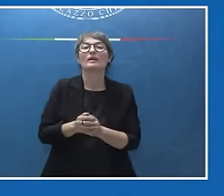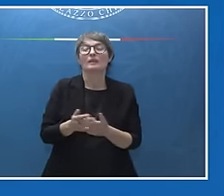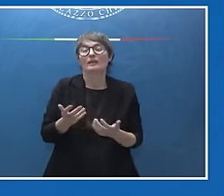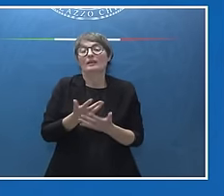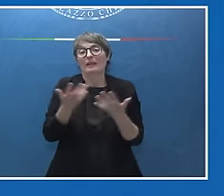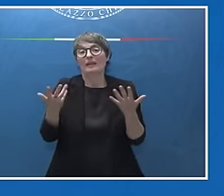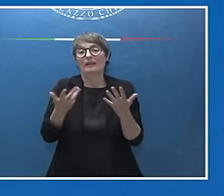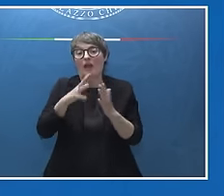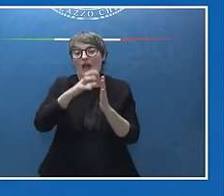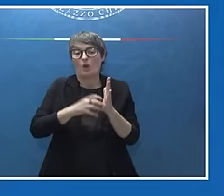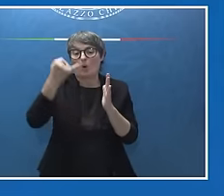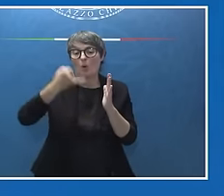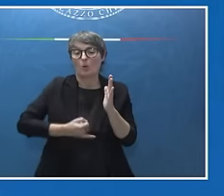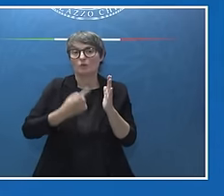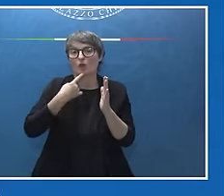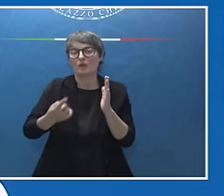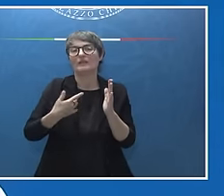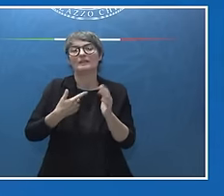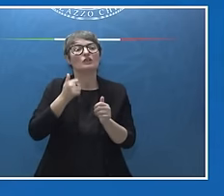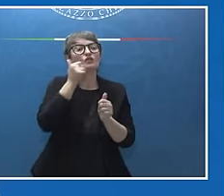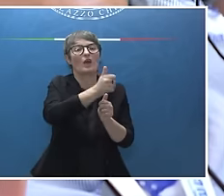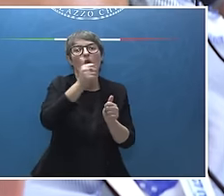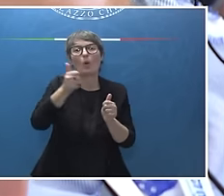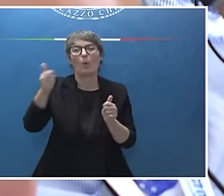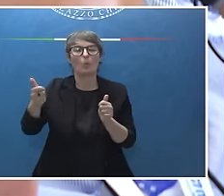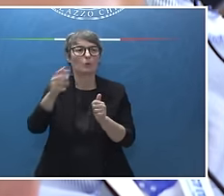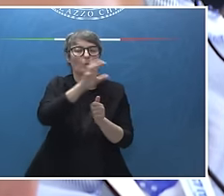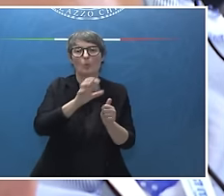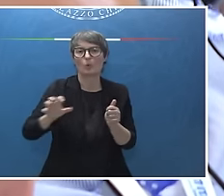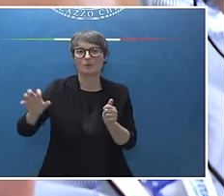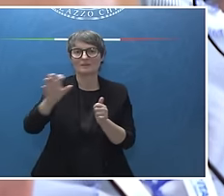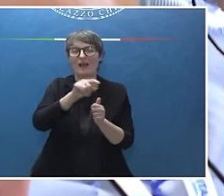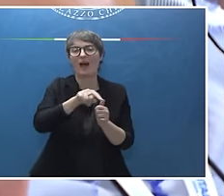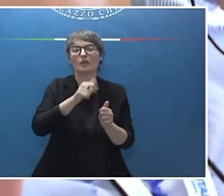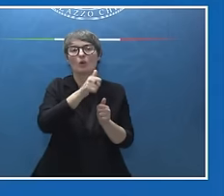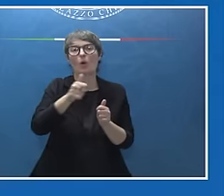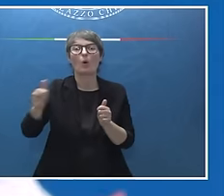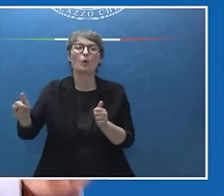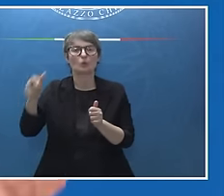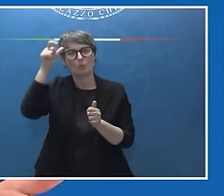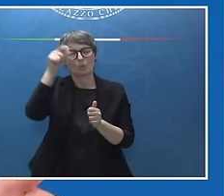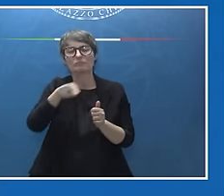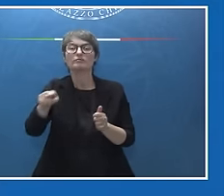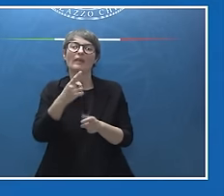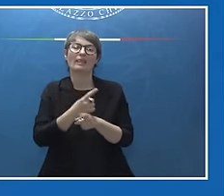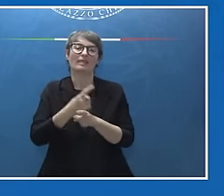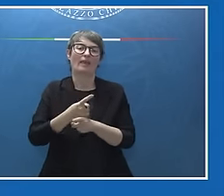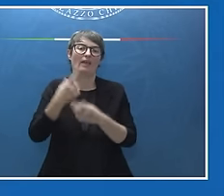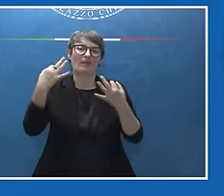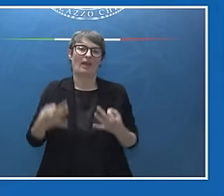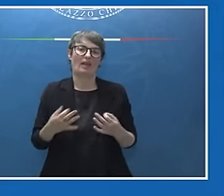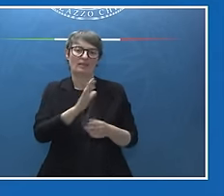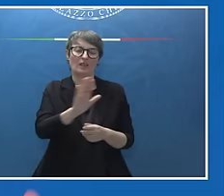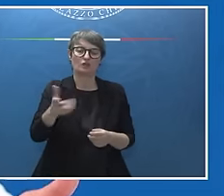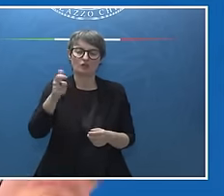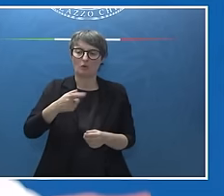che questo va lasciato in capo agli Stati nazionali, cioè non sono le organizzazioni internazionali e multilaterali che possono decidere in luogo degli